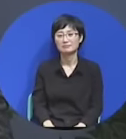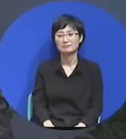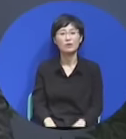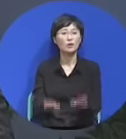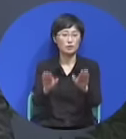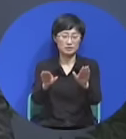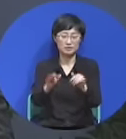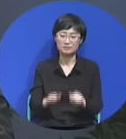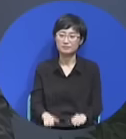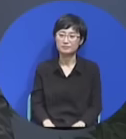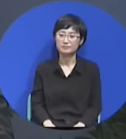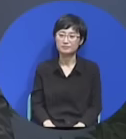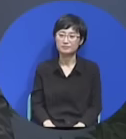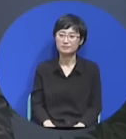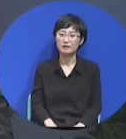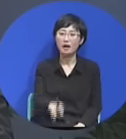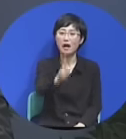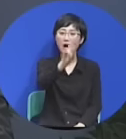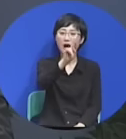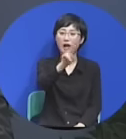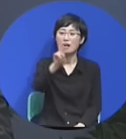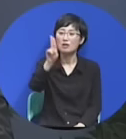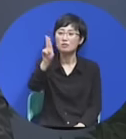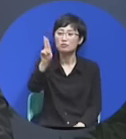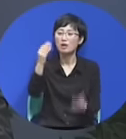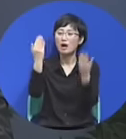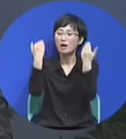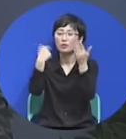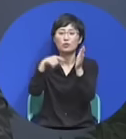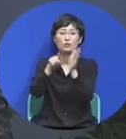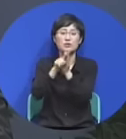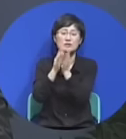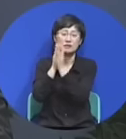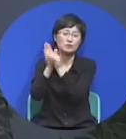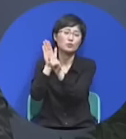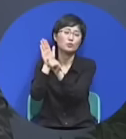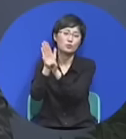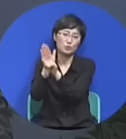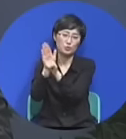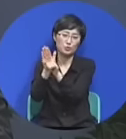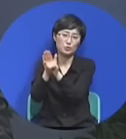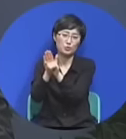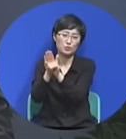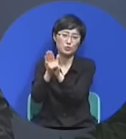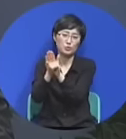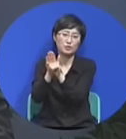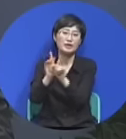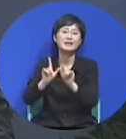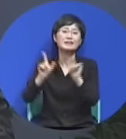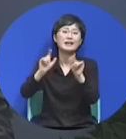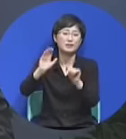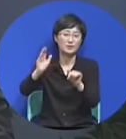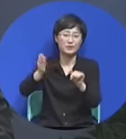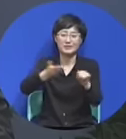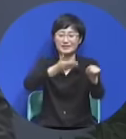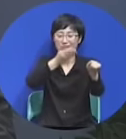오늘 알류를 위해서 여러분이 기도하시는 기중한 날이 되길 바랍니다